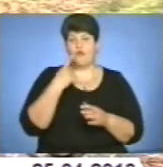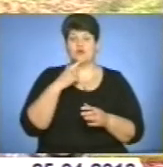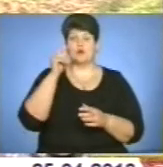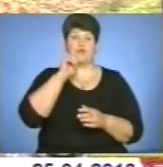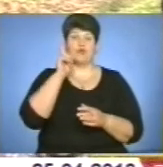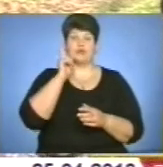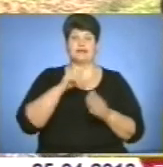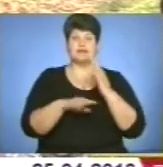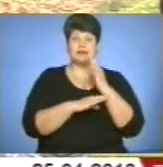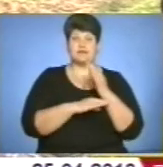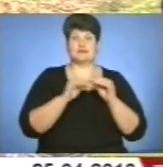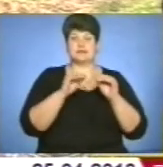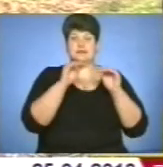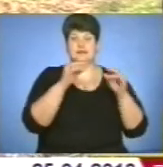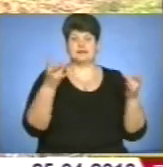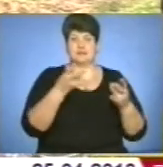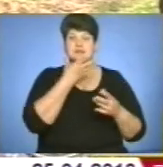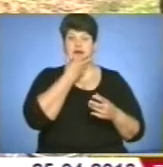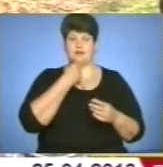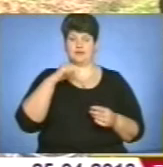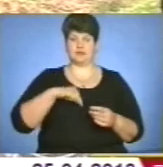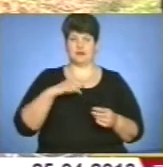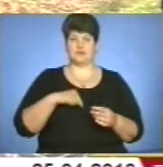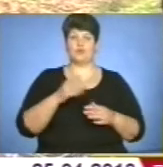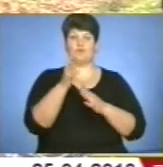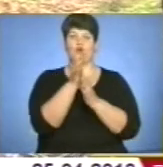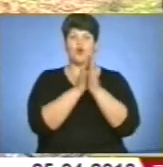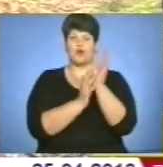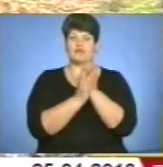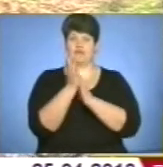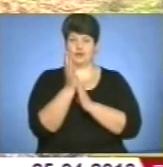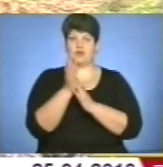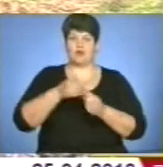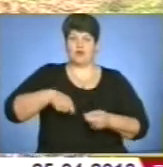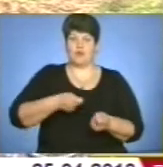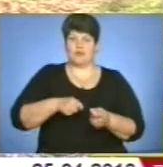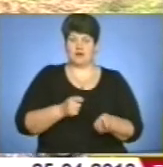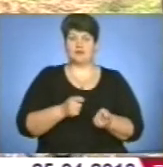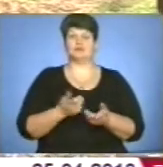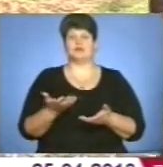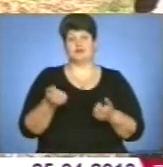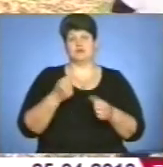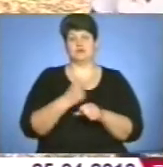добре прийнялося, саджати його треба з гарним настроєм. Отож, рукавички оділи, лопати до рук і до роботи.